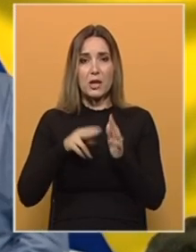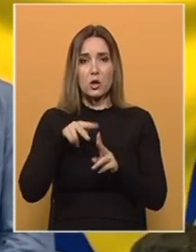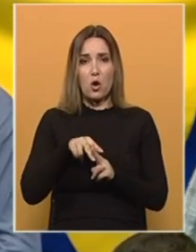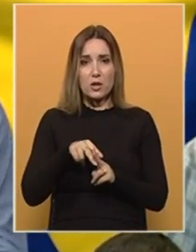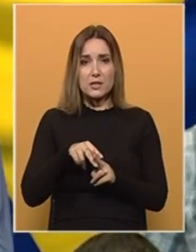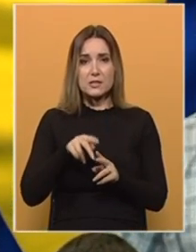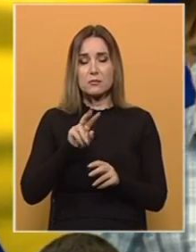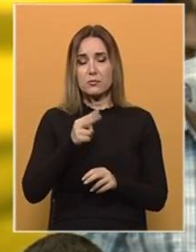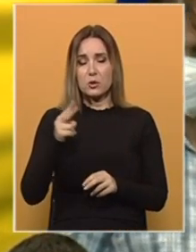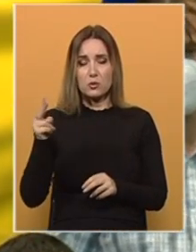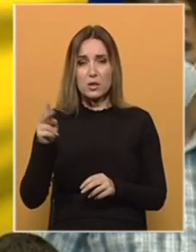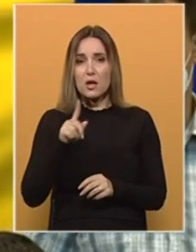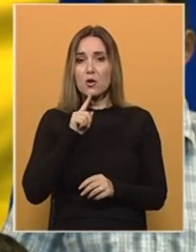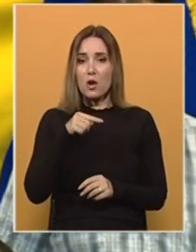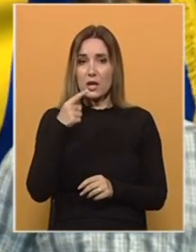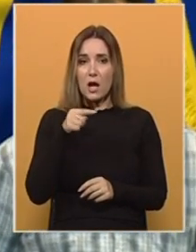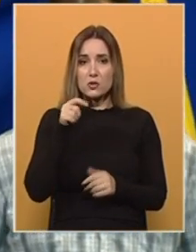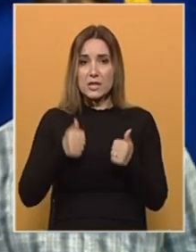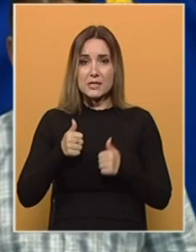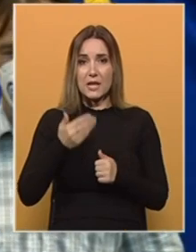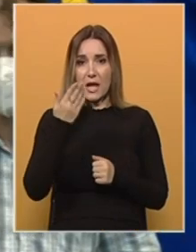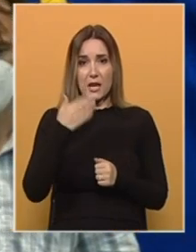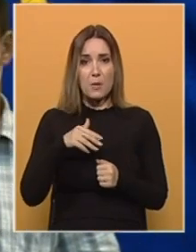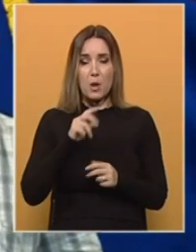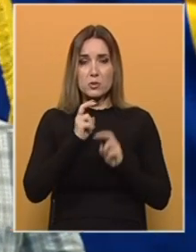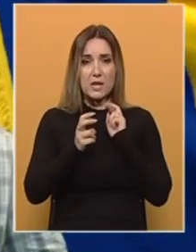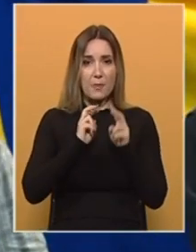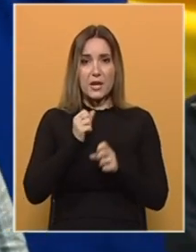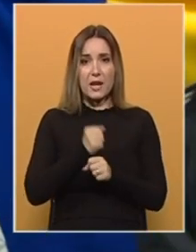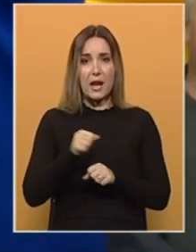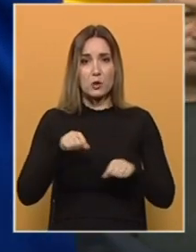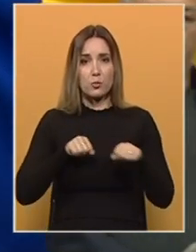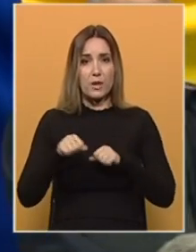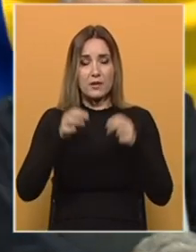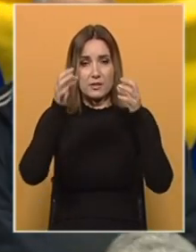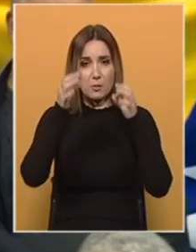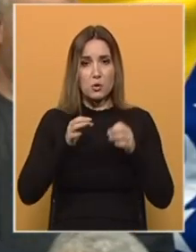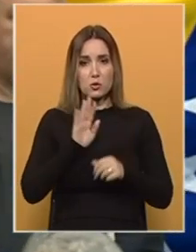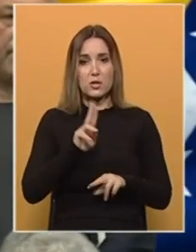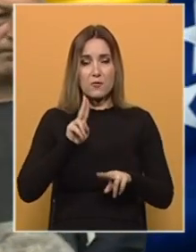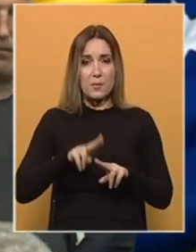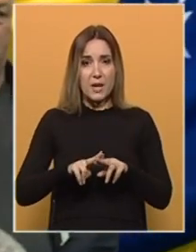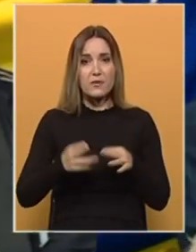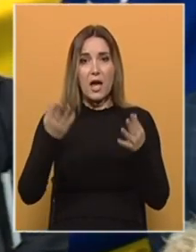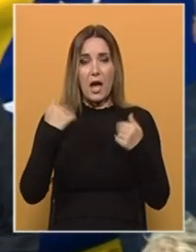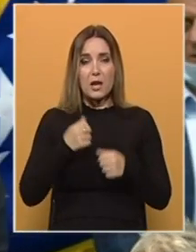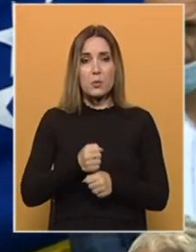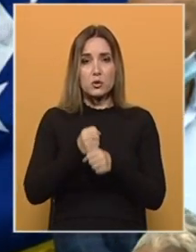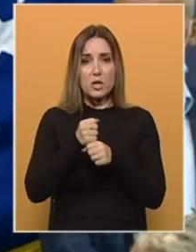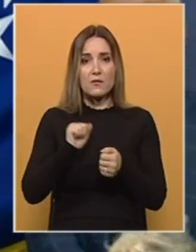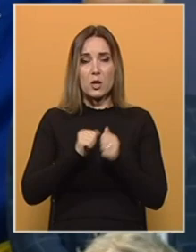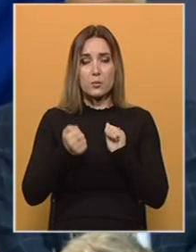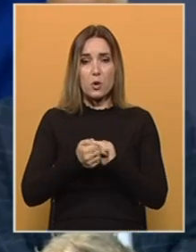Unis Ginex Goražde, koji kažu da za sada nemaju zamjerki na rad uprave, da se poštuju njihova prava, ali da podržavaju